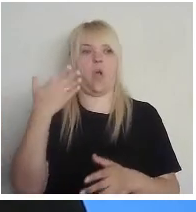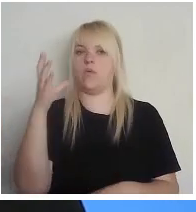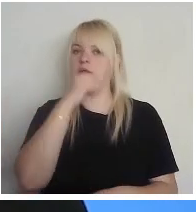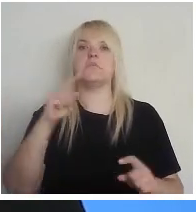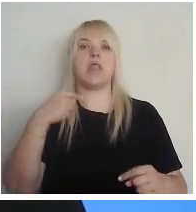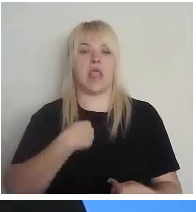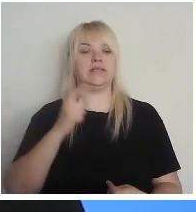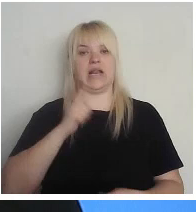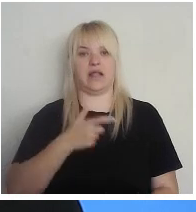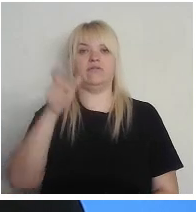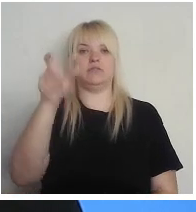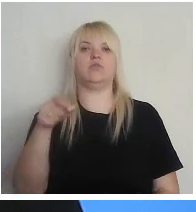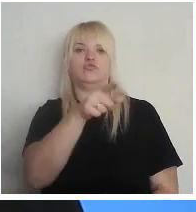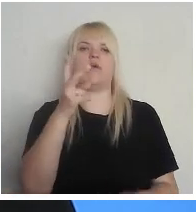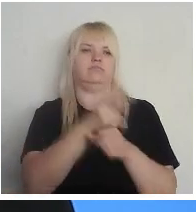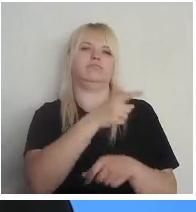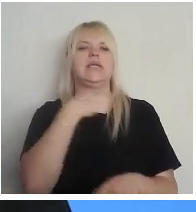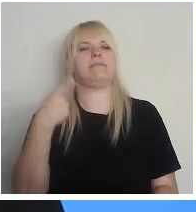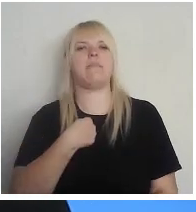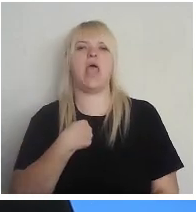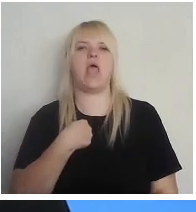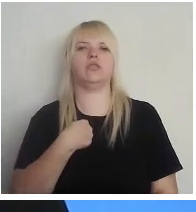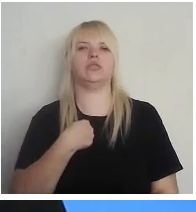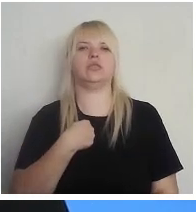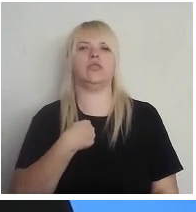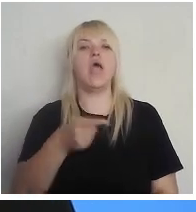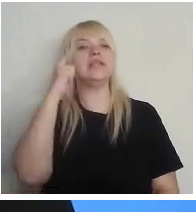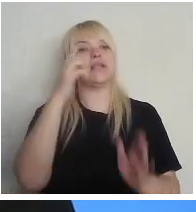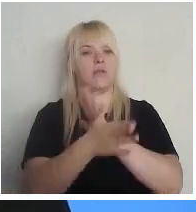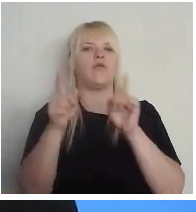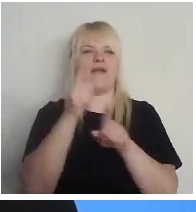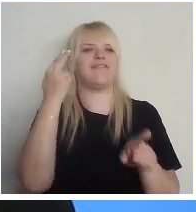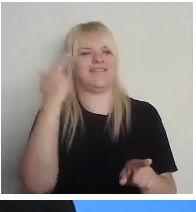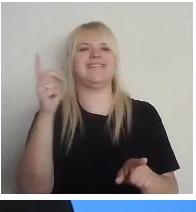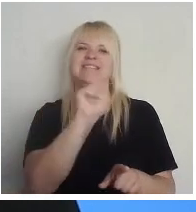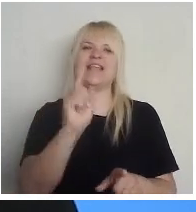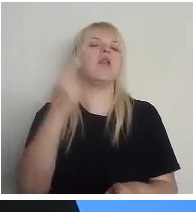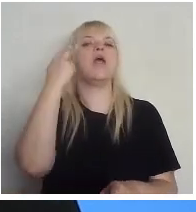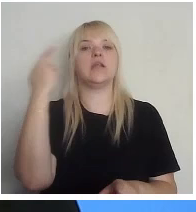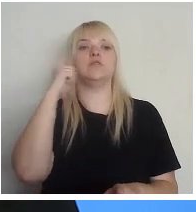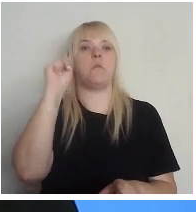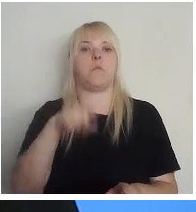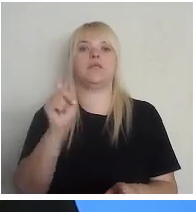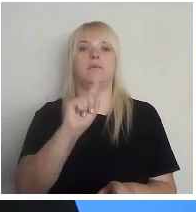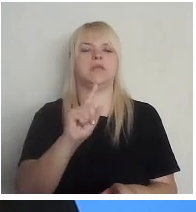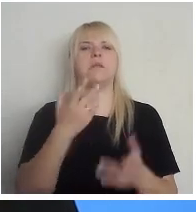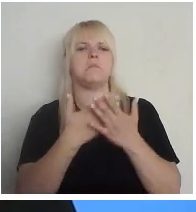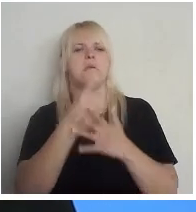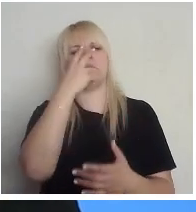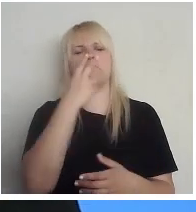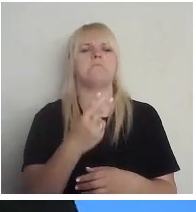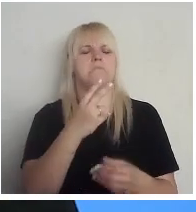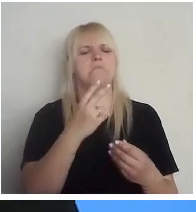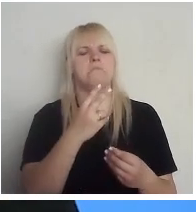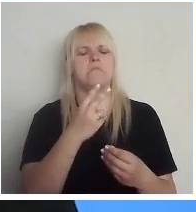pilsona, šādu funkcionalitāti vēlētos. Saprotot arī tās riskus. Risks, protams, ir tāds, ja mēs pieņemam, ka kāds ļoti